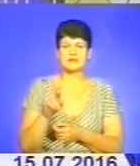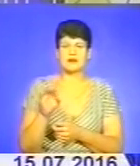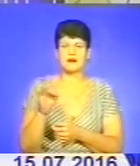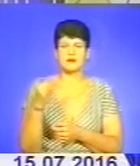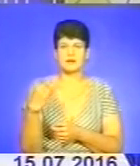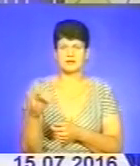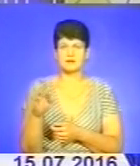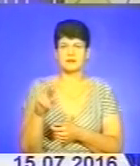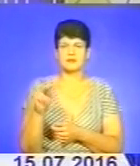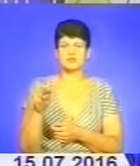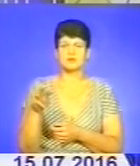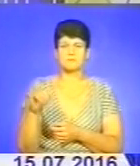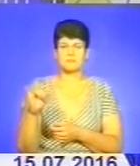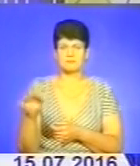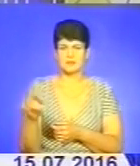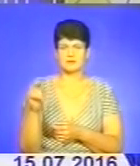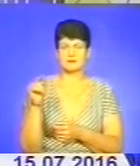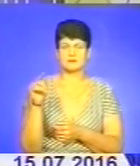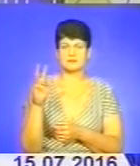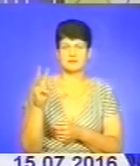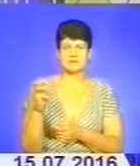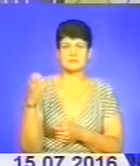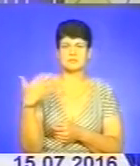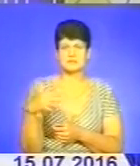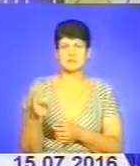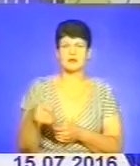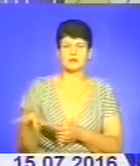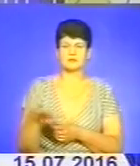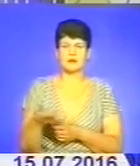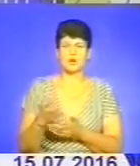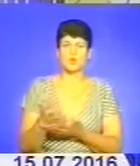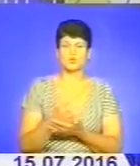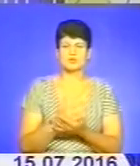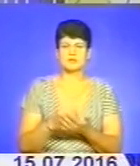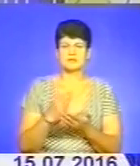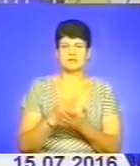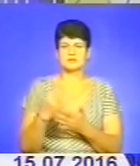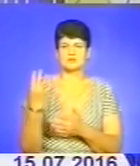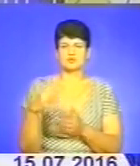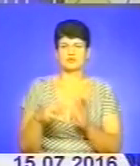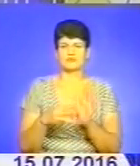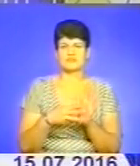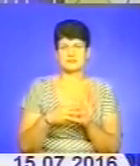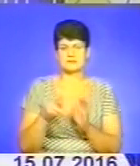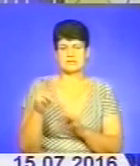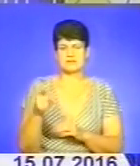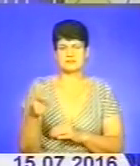Обмолочено 350 гектарів. Урожайність склала десь 48 центнерів з гектара.